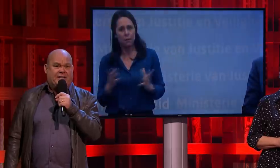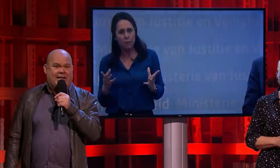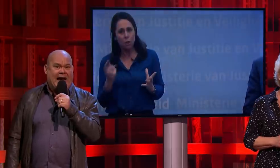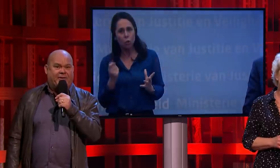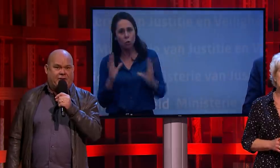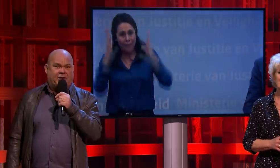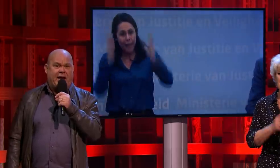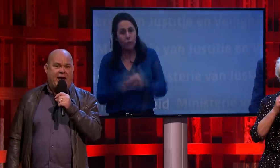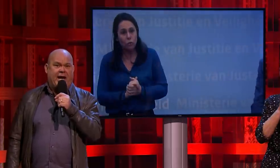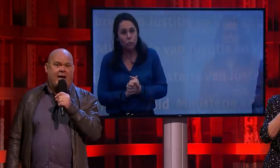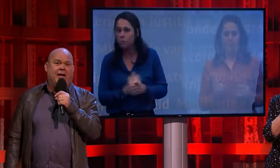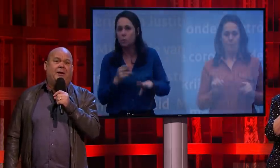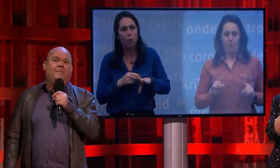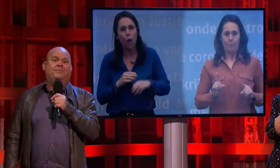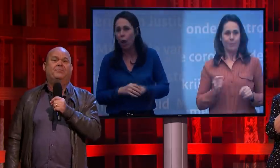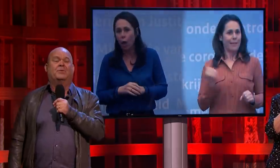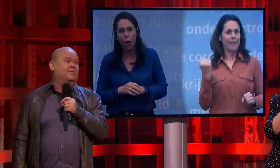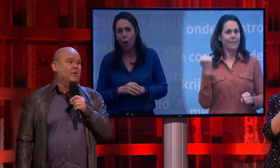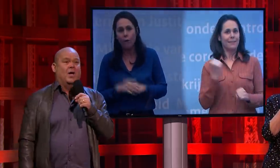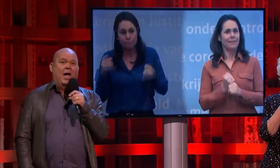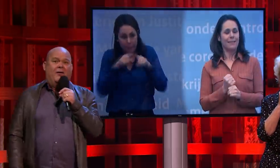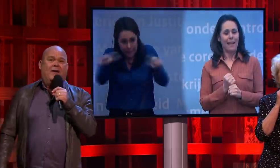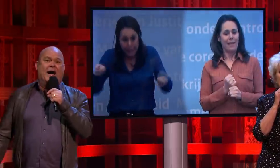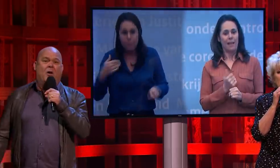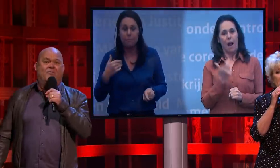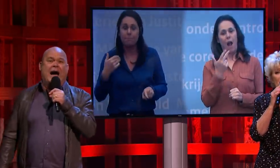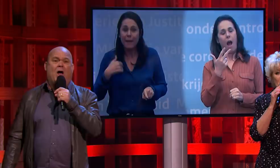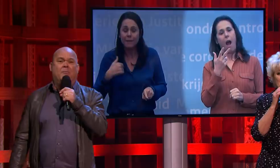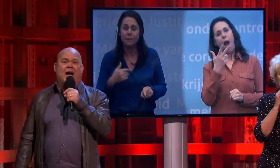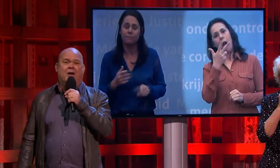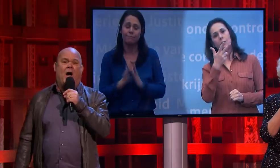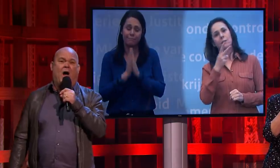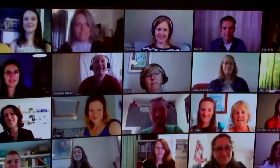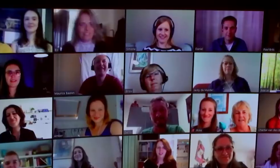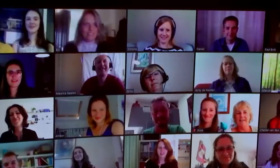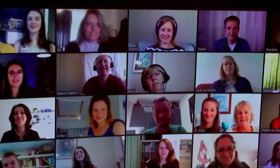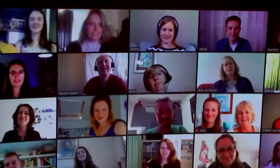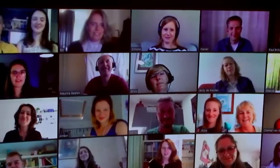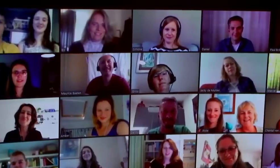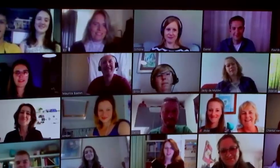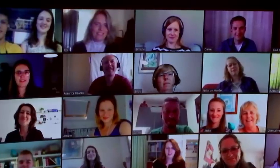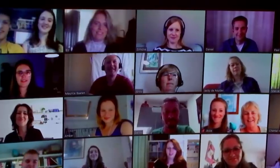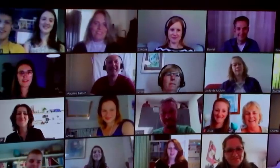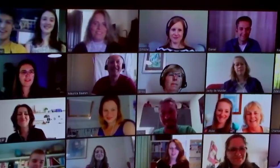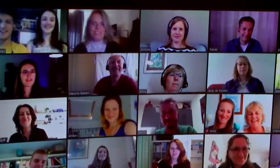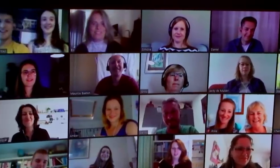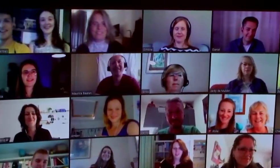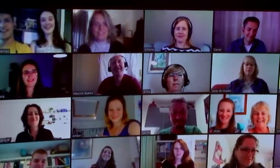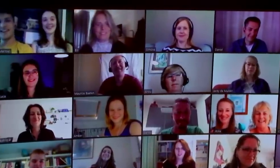Het was je laatste keer. Zonder jou is al het nieuws zo